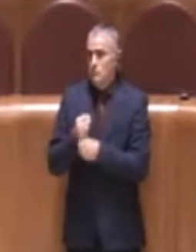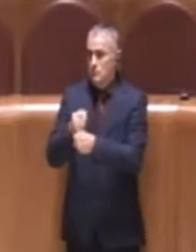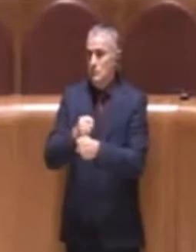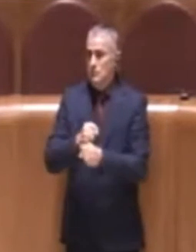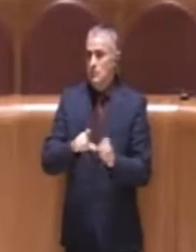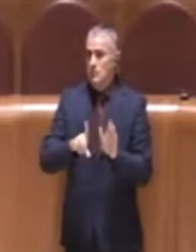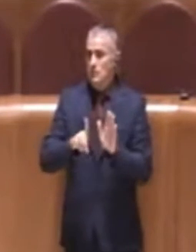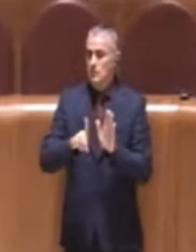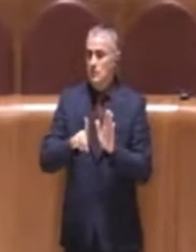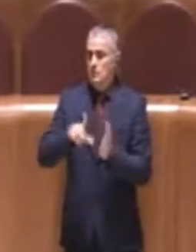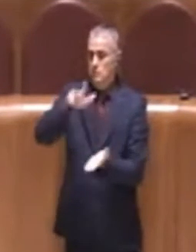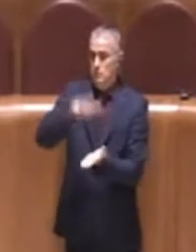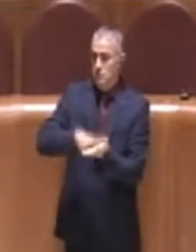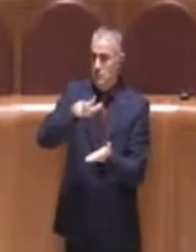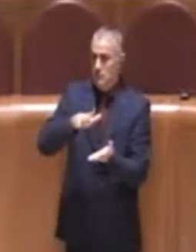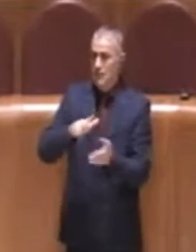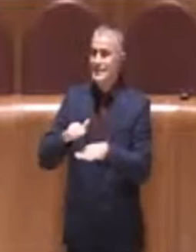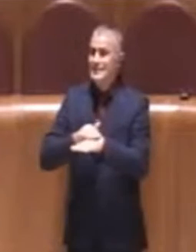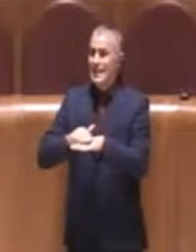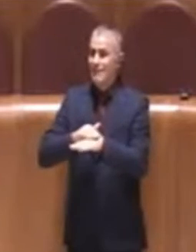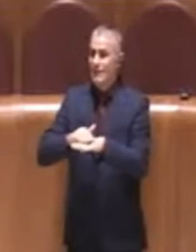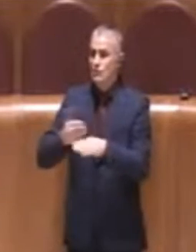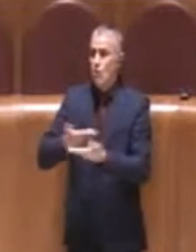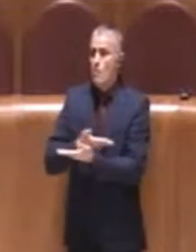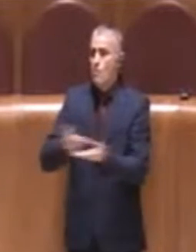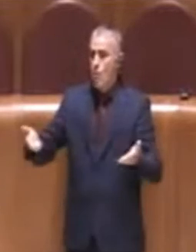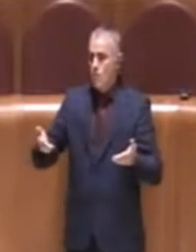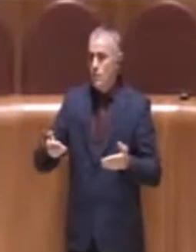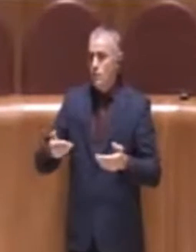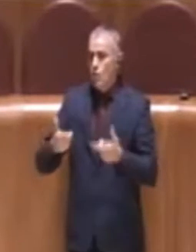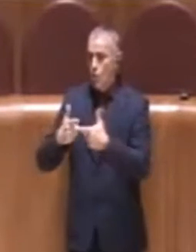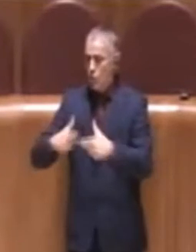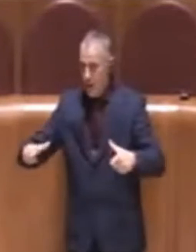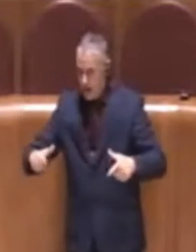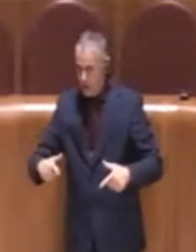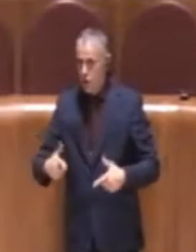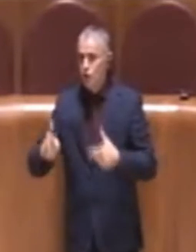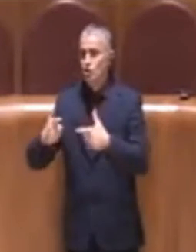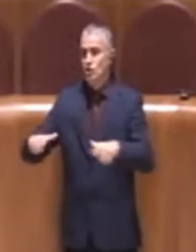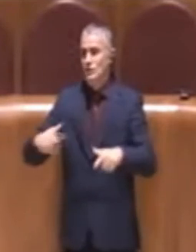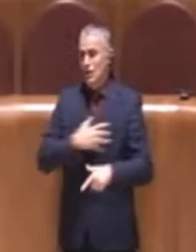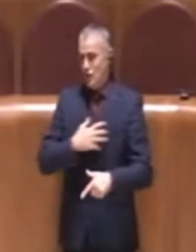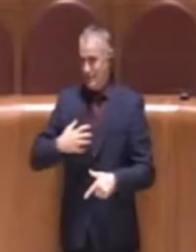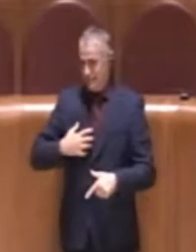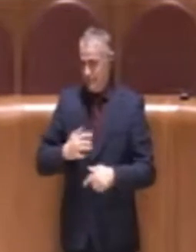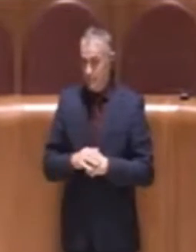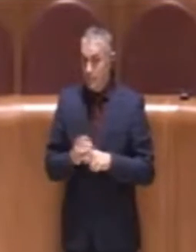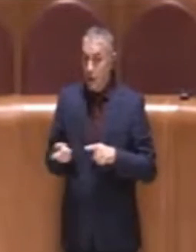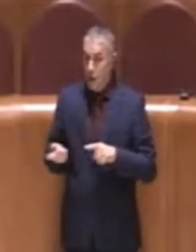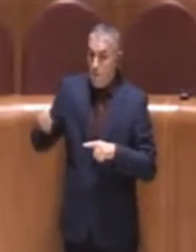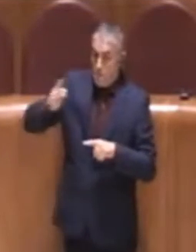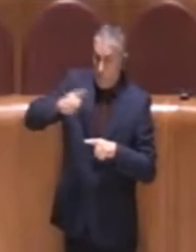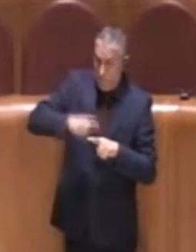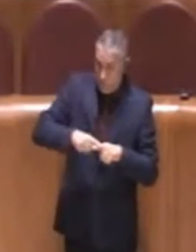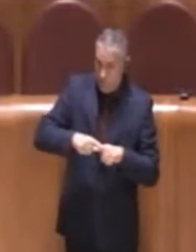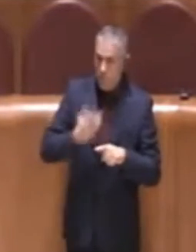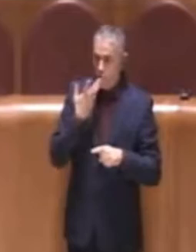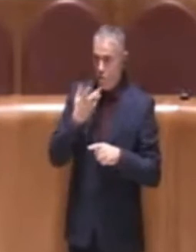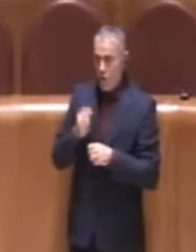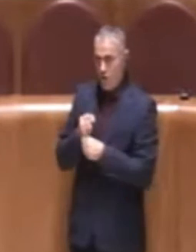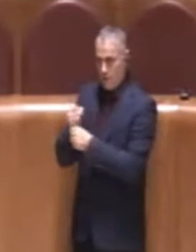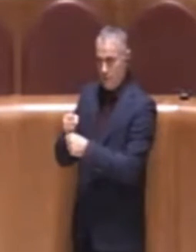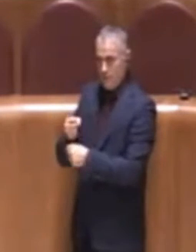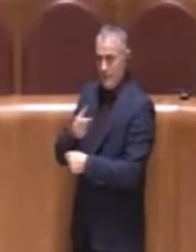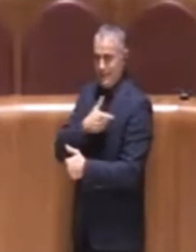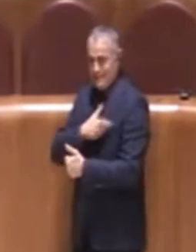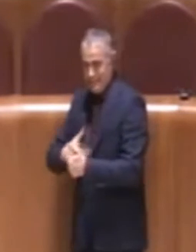servizio pubblico urbano, attrezzatura culturale, città della scienza. Inoltre, impegniamo la Sindaca e